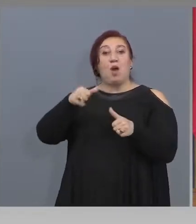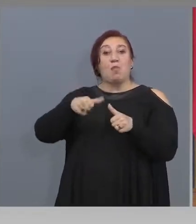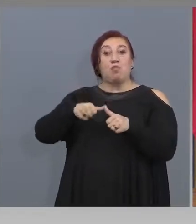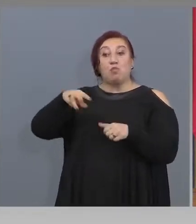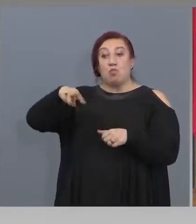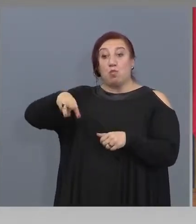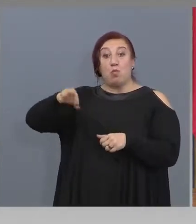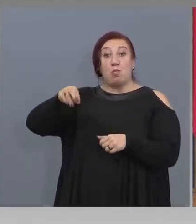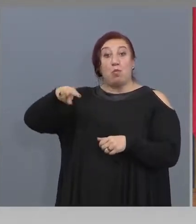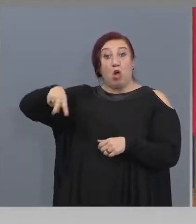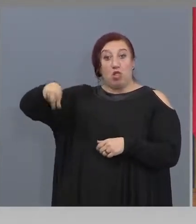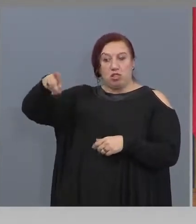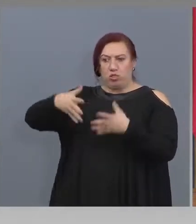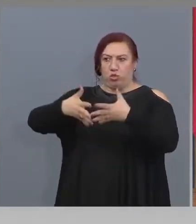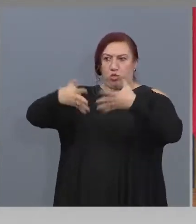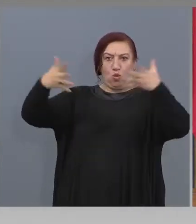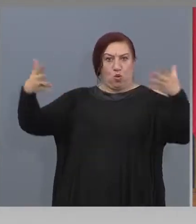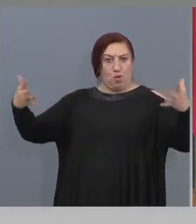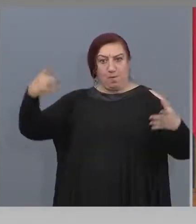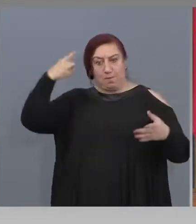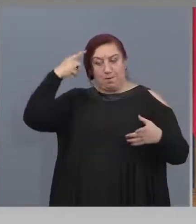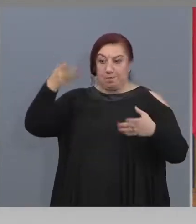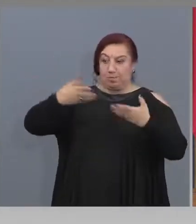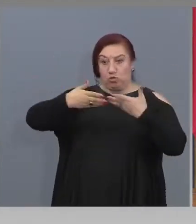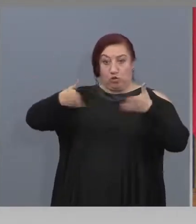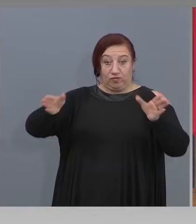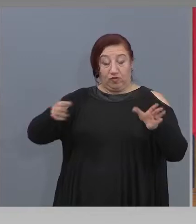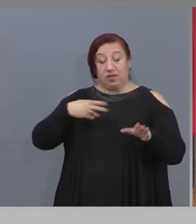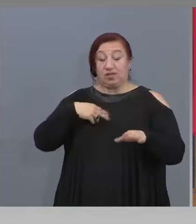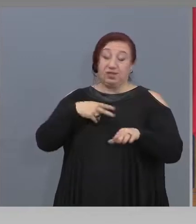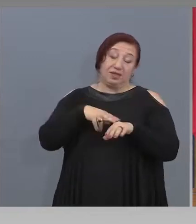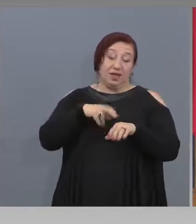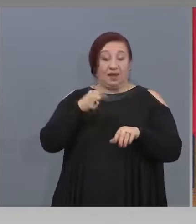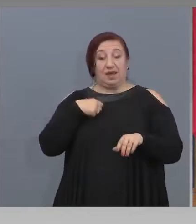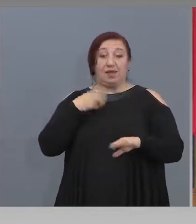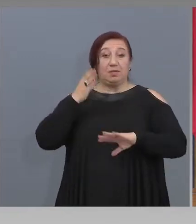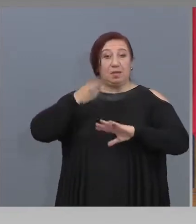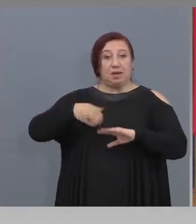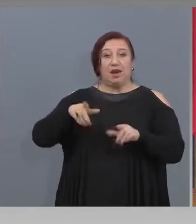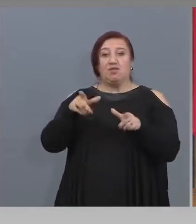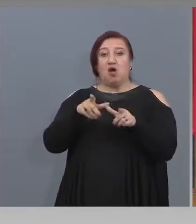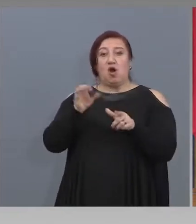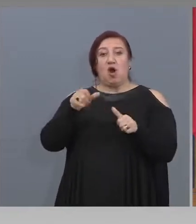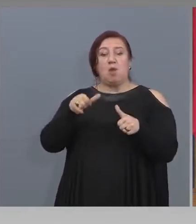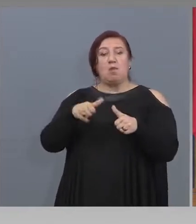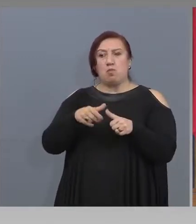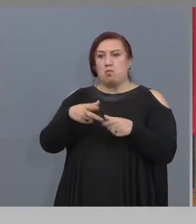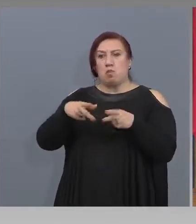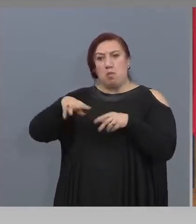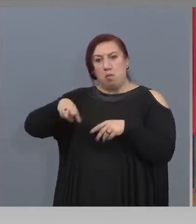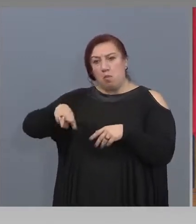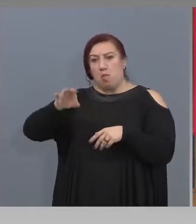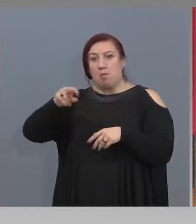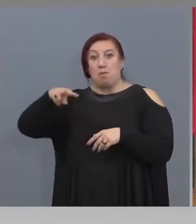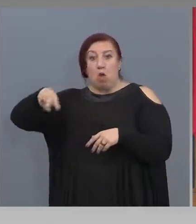Да, имат право. Знаете, че моловете не са затворени изцяло. Там има аптеки,